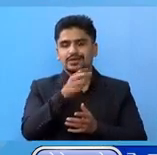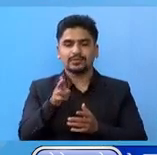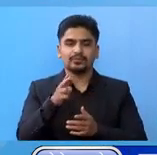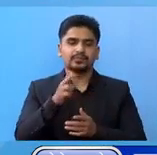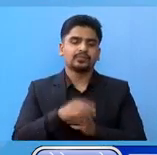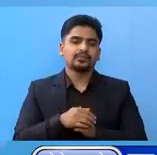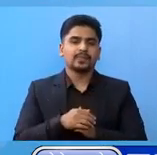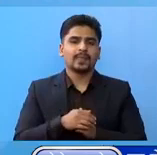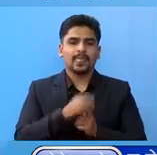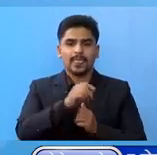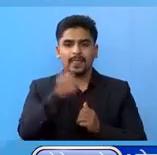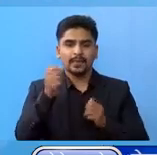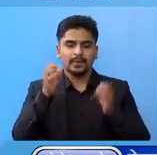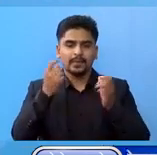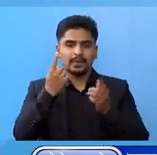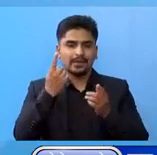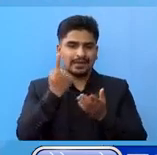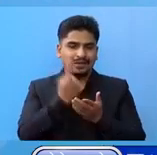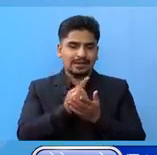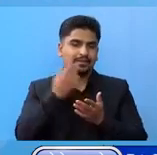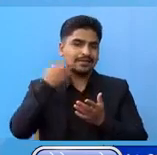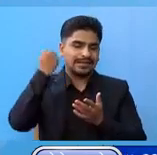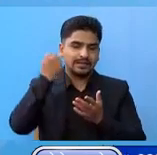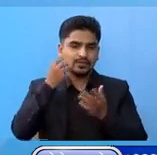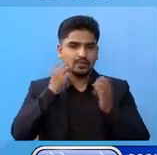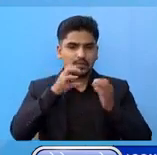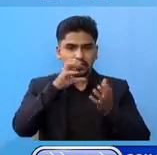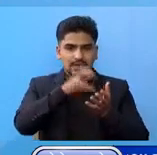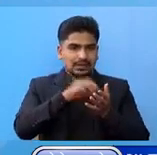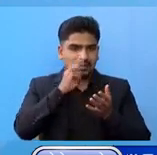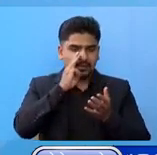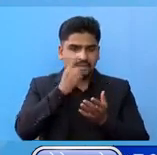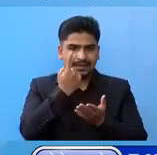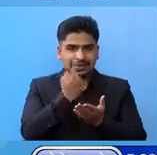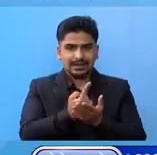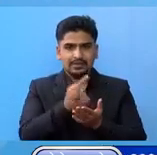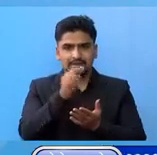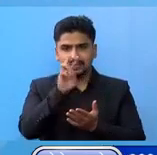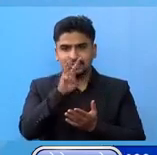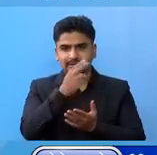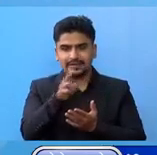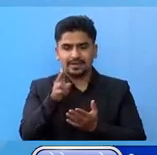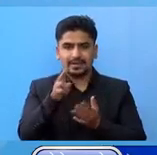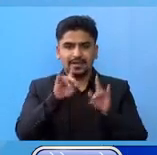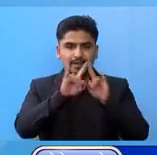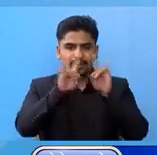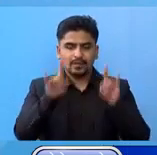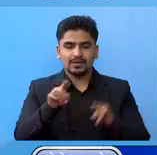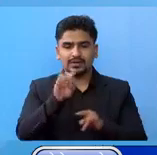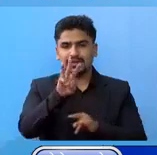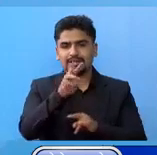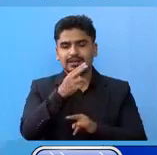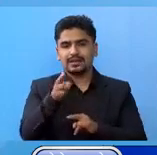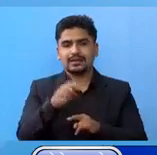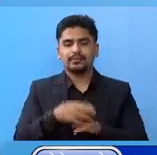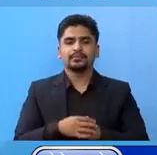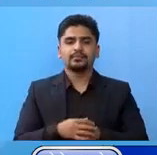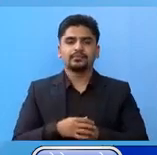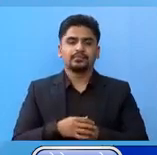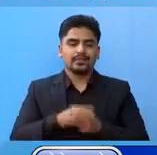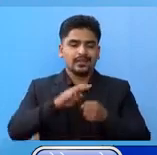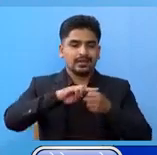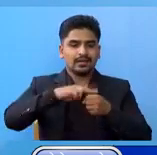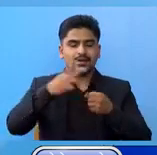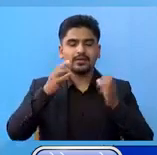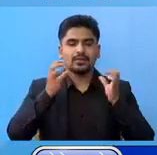सुक्राज हा , ट्रापिकल तथा सरुए रोग अस्थाल टेक्वुमाँ , काफांडों का तीन जना रो पर्षा का तीन जना। किर्जन्य